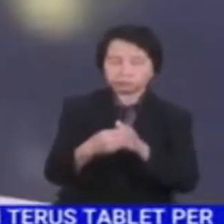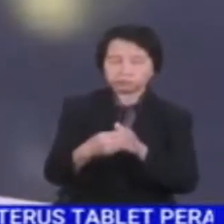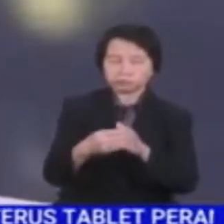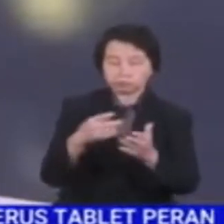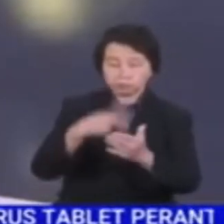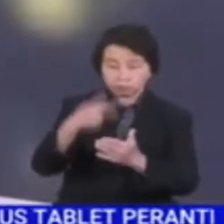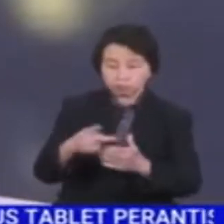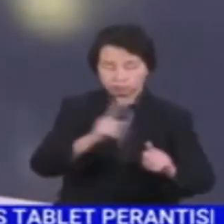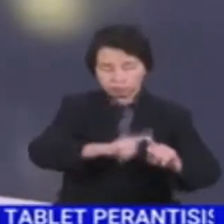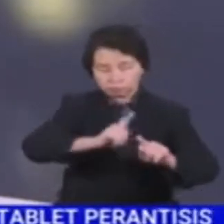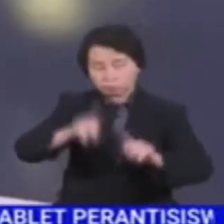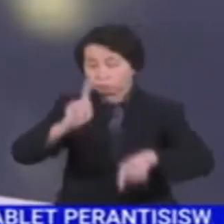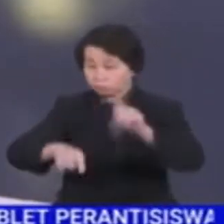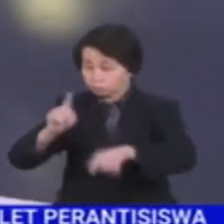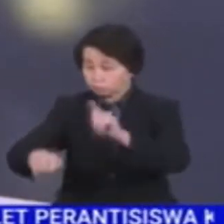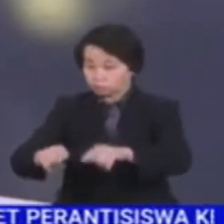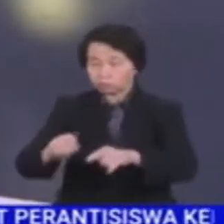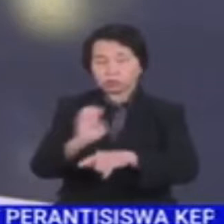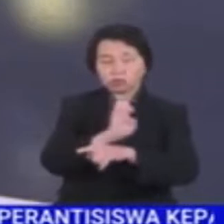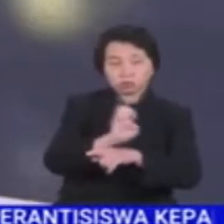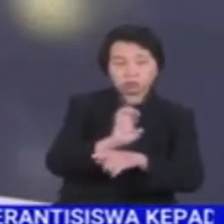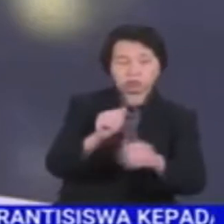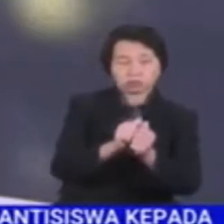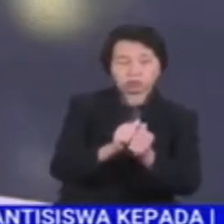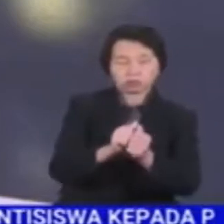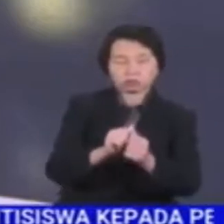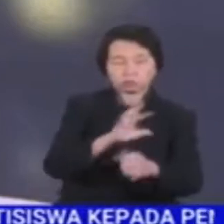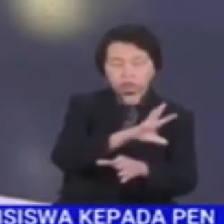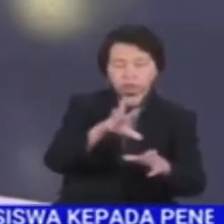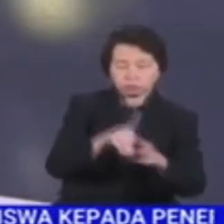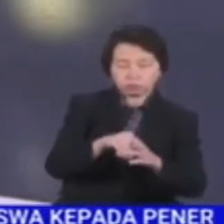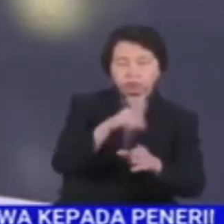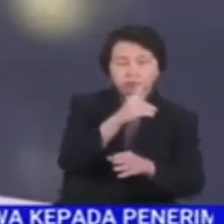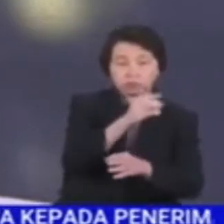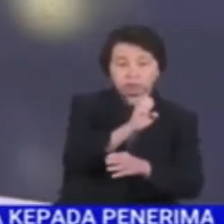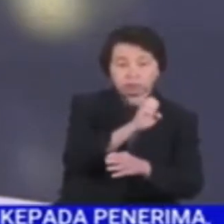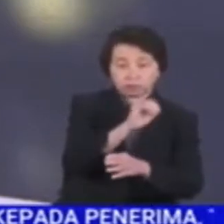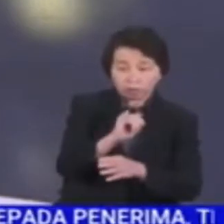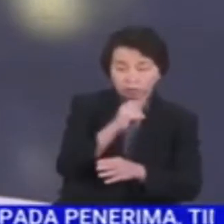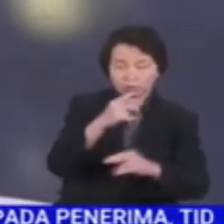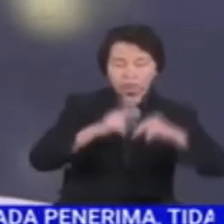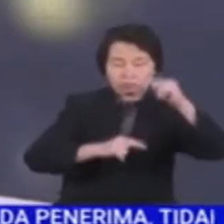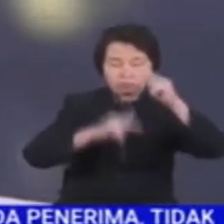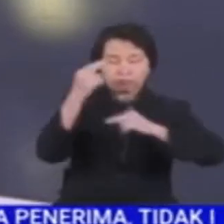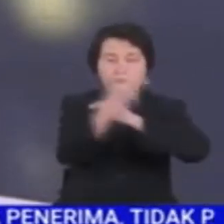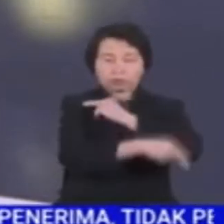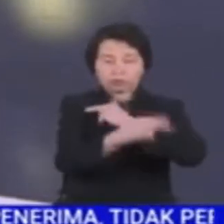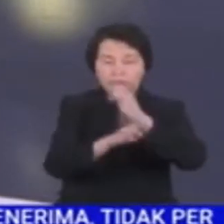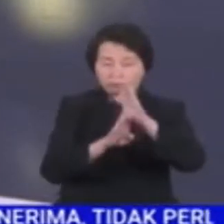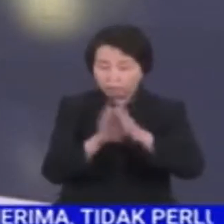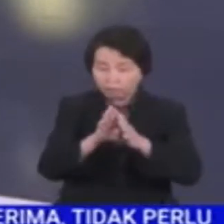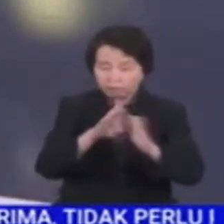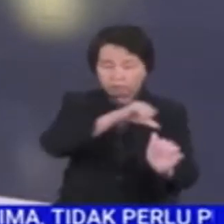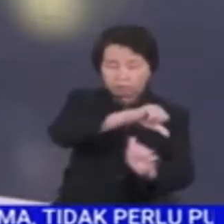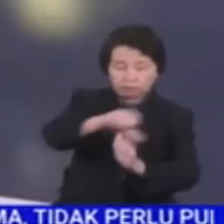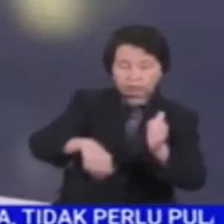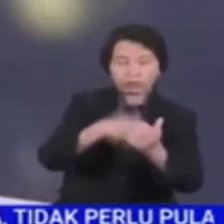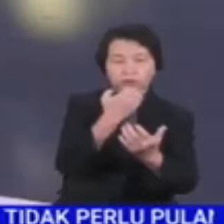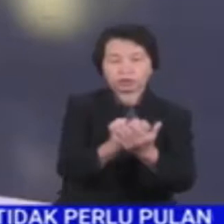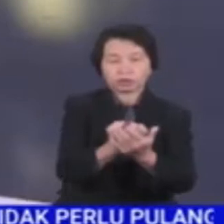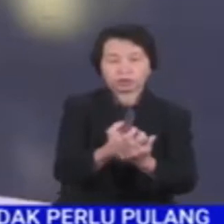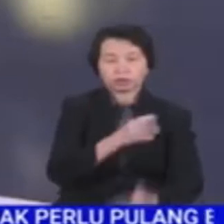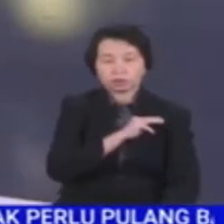inisiatif kepelbagaian, ekuiti dan keterangkuman DEI bagi pembinaan negara dan pembangunan sosioekonomi.